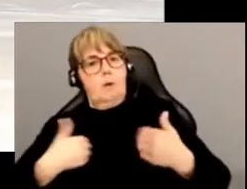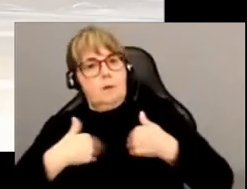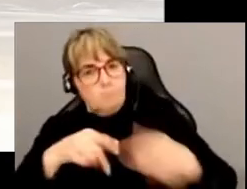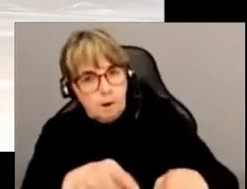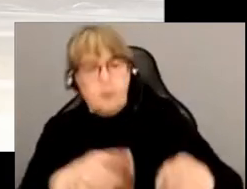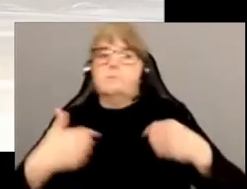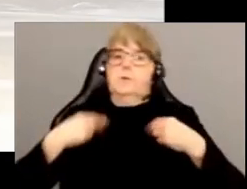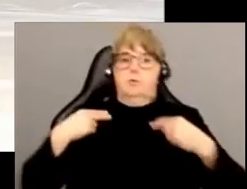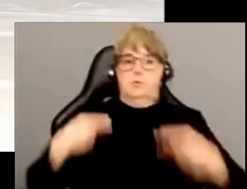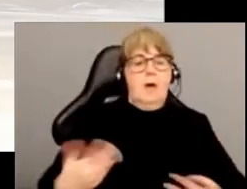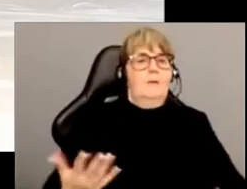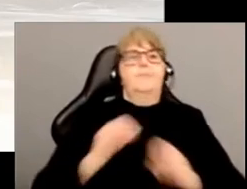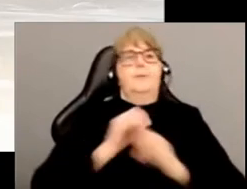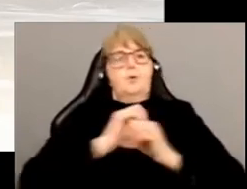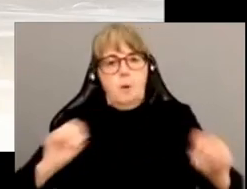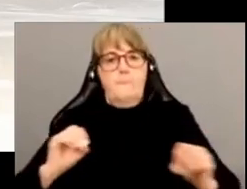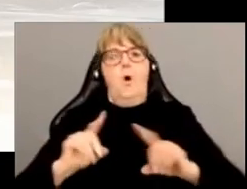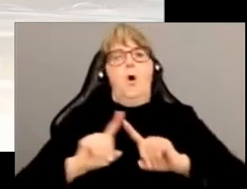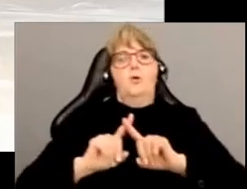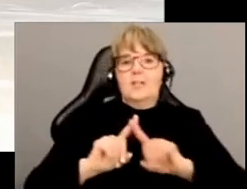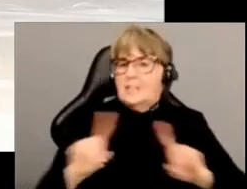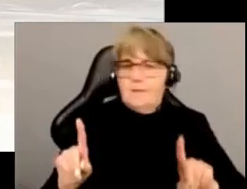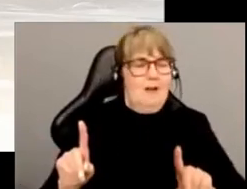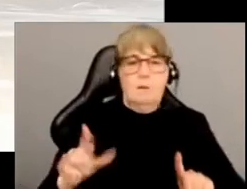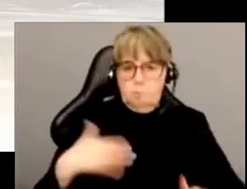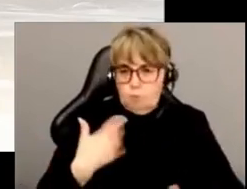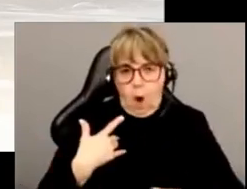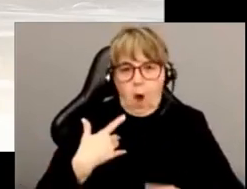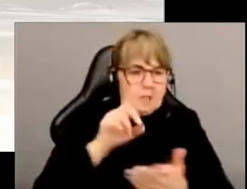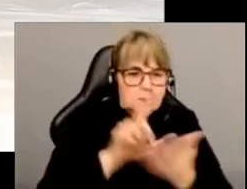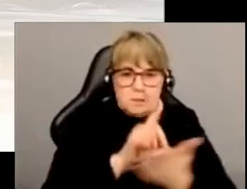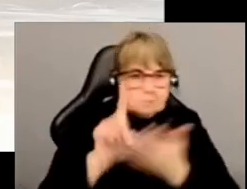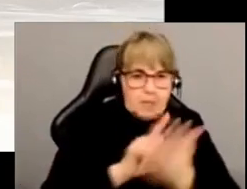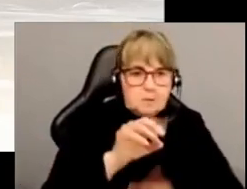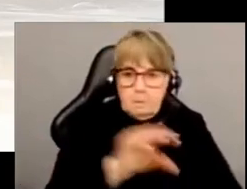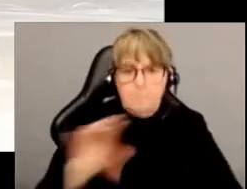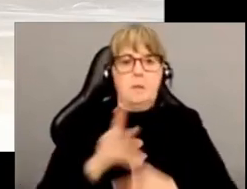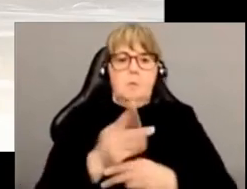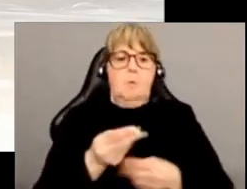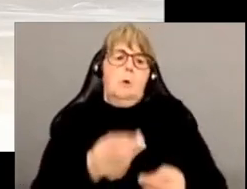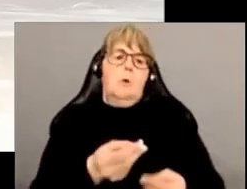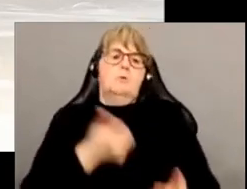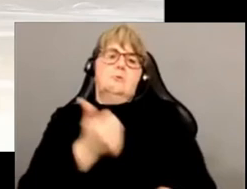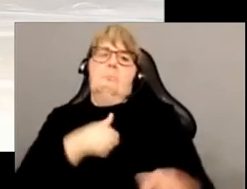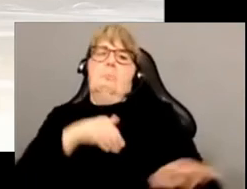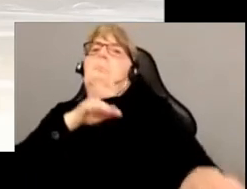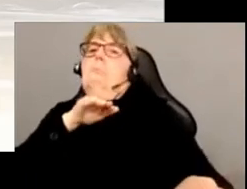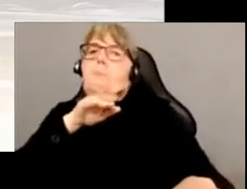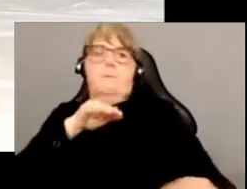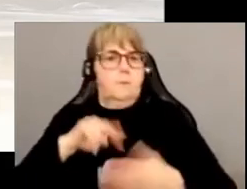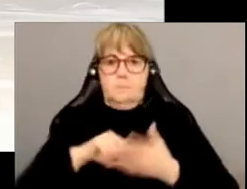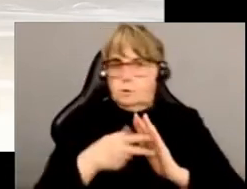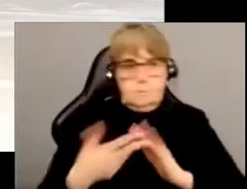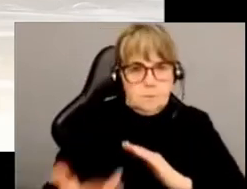différence qui justifie qu'on discrimine les autres animaux, qui justifie qu'on traite les animaux moins bien. Et de là, il suit assez